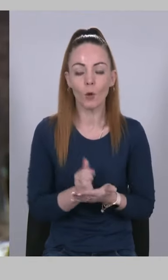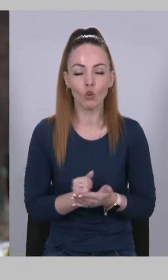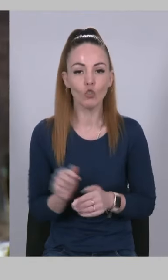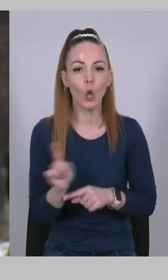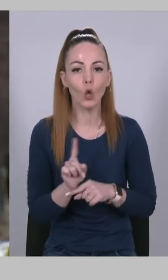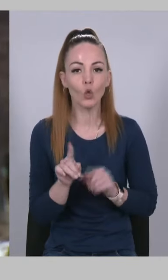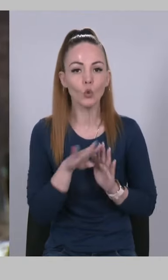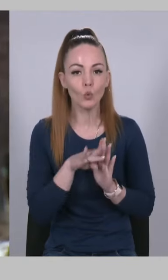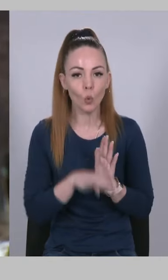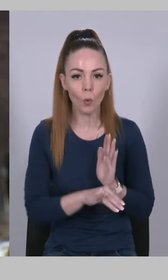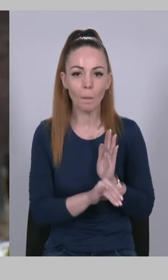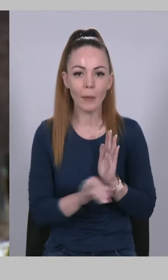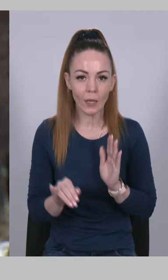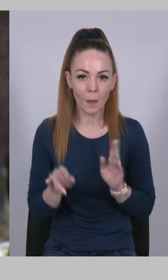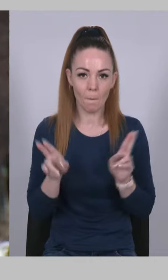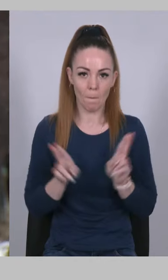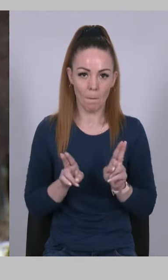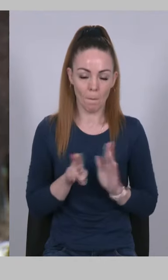правил,